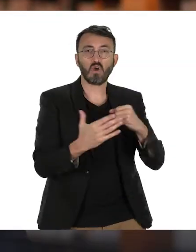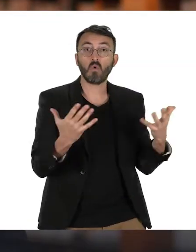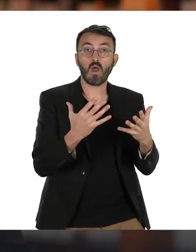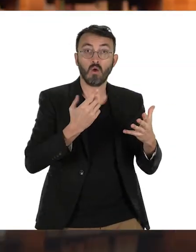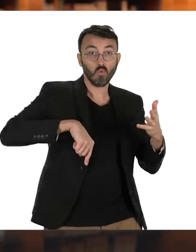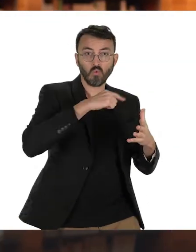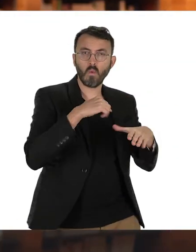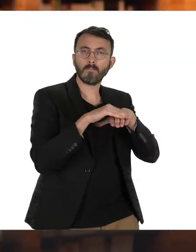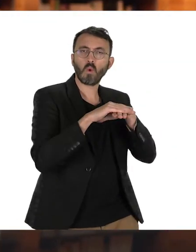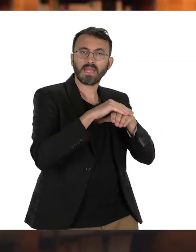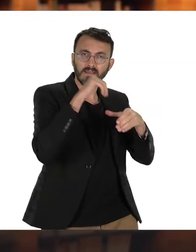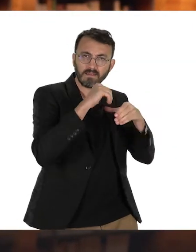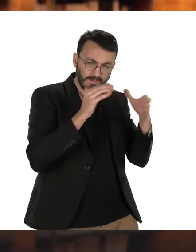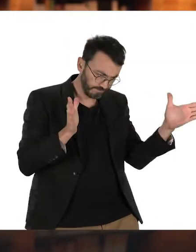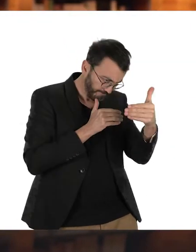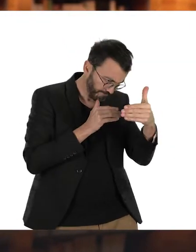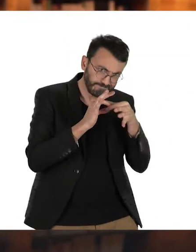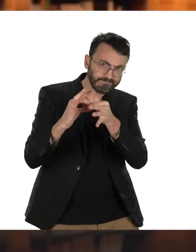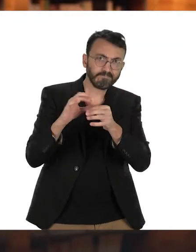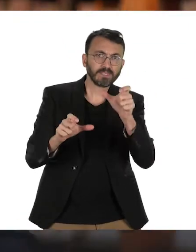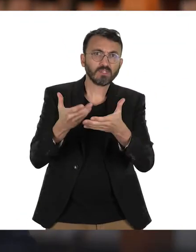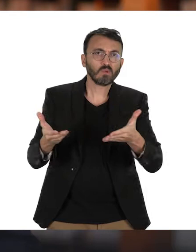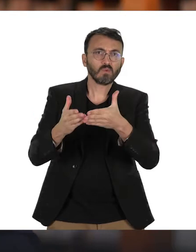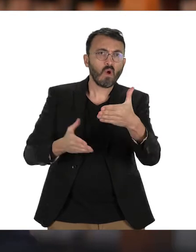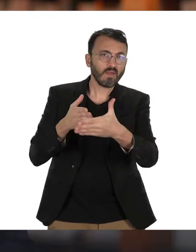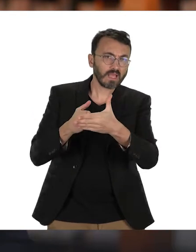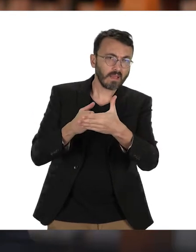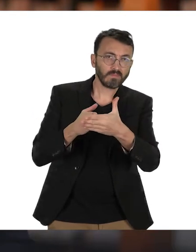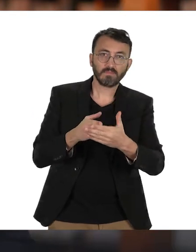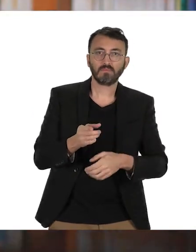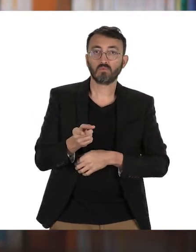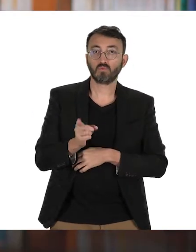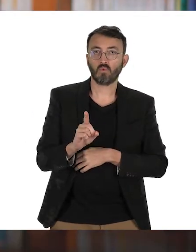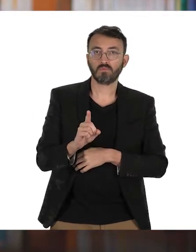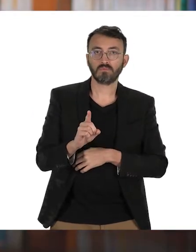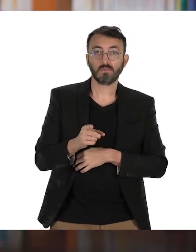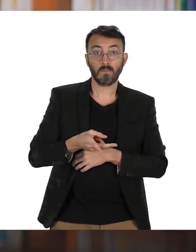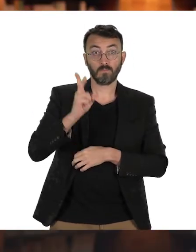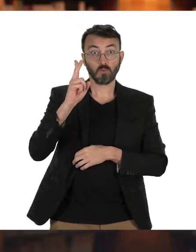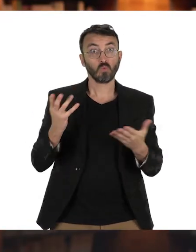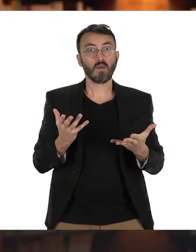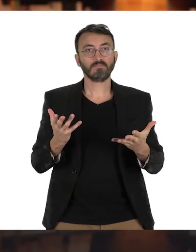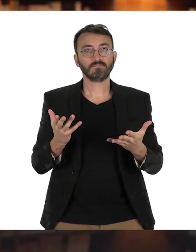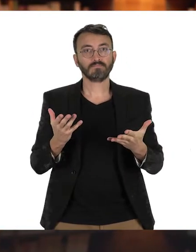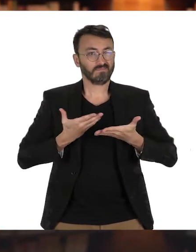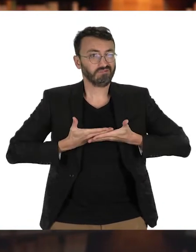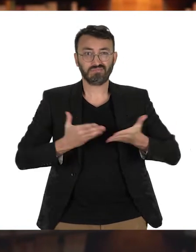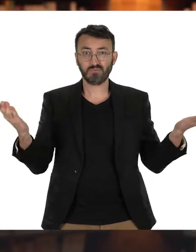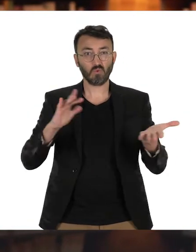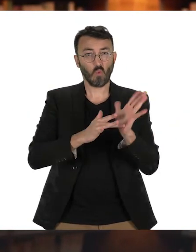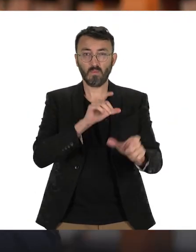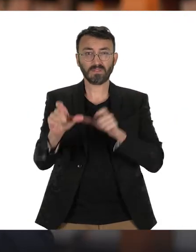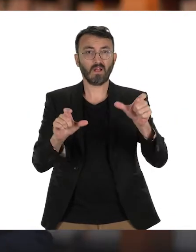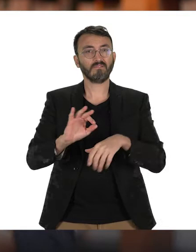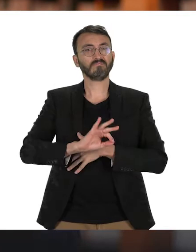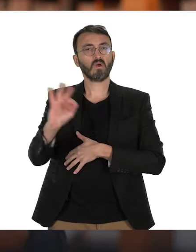L'accessibilité ne doit pas être vue comme une politique réservée aux personnes en situation de handicap, parce que l'accessibilité facilite la vie de tous